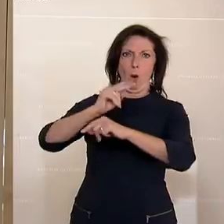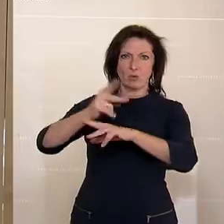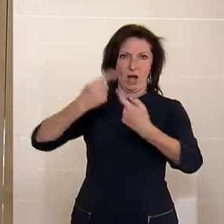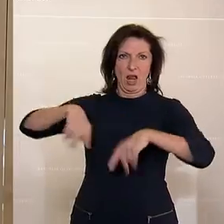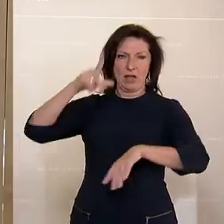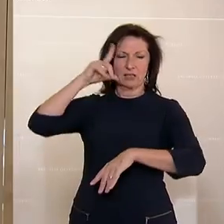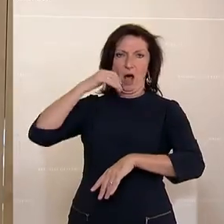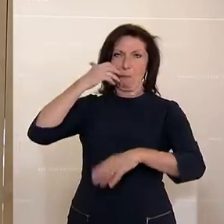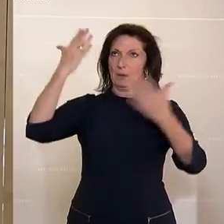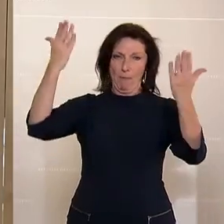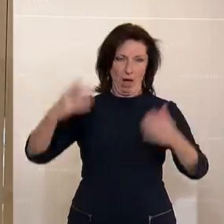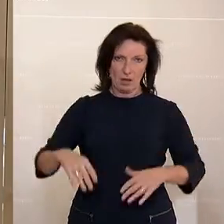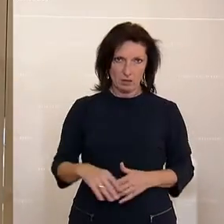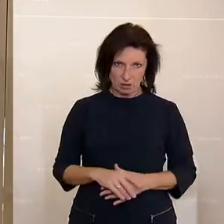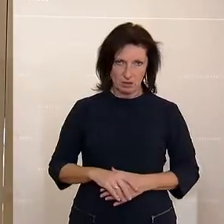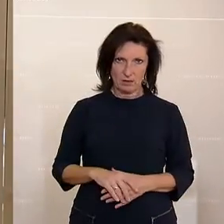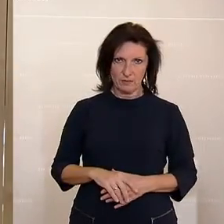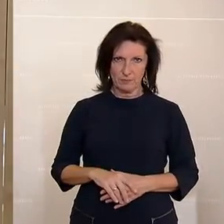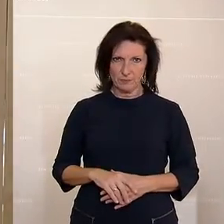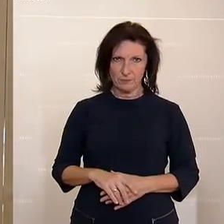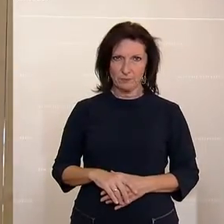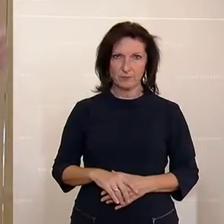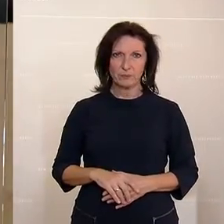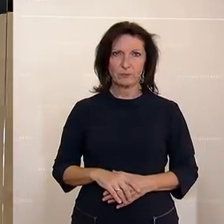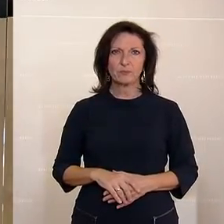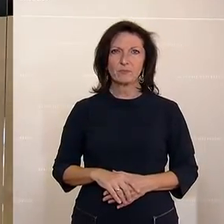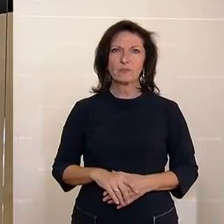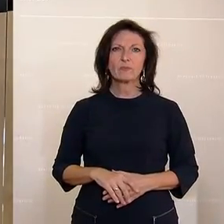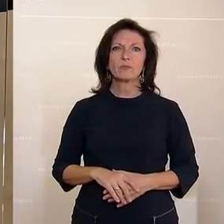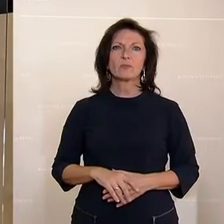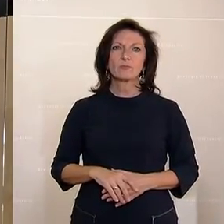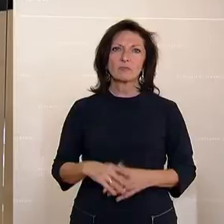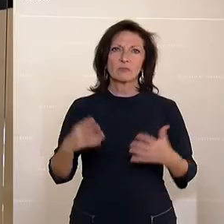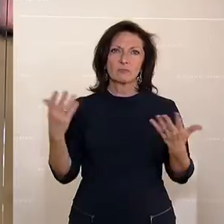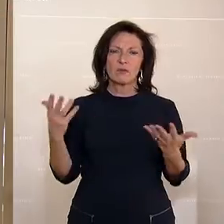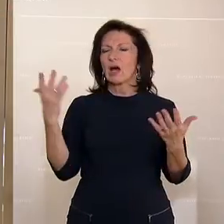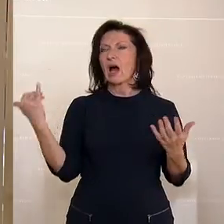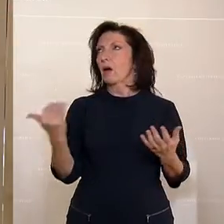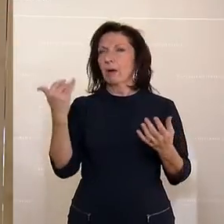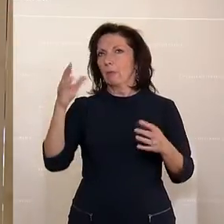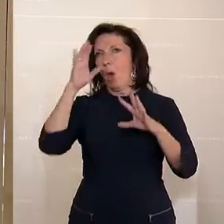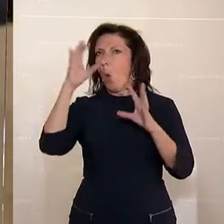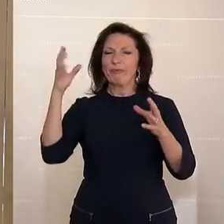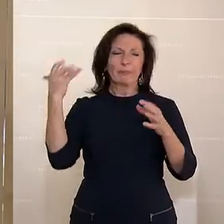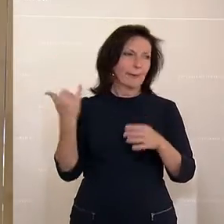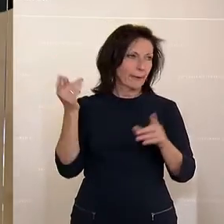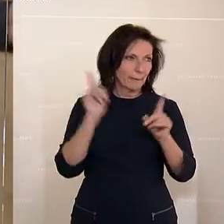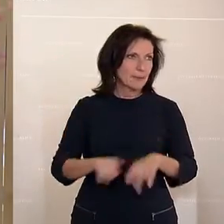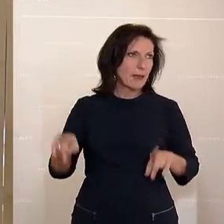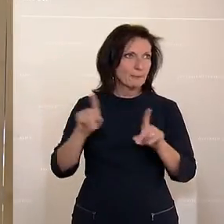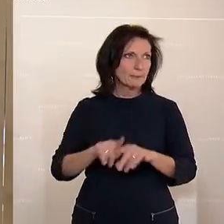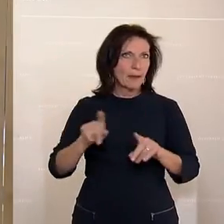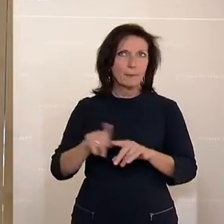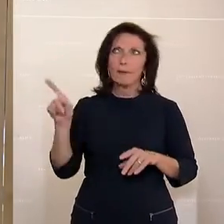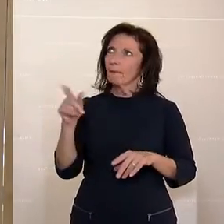Aber es ist immer das Gleiche bei der ÖVP, wenn sie keine Lösungen